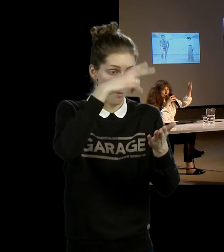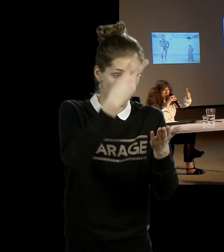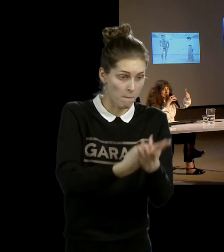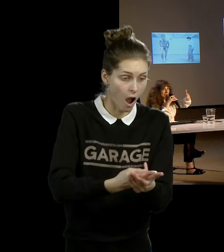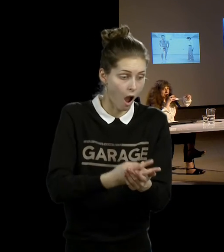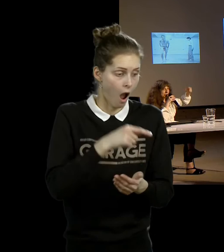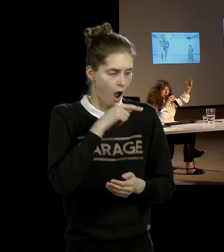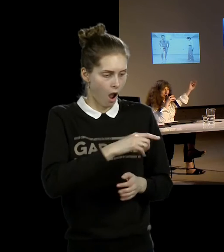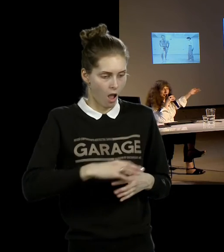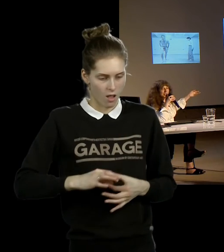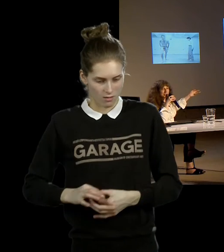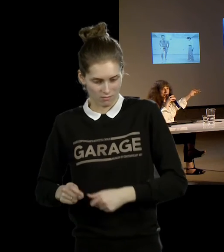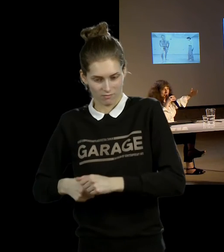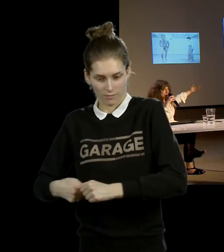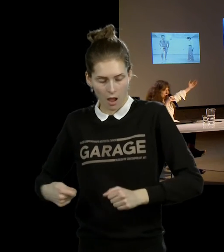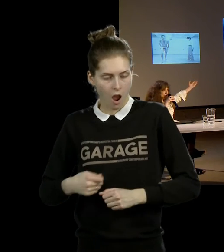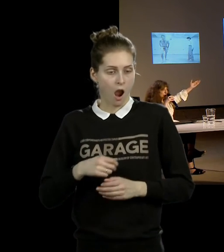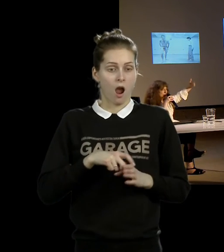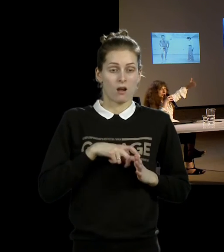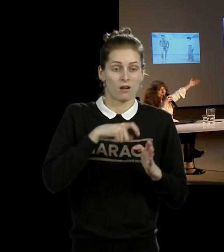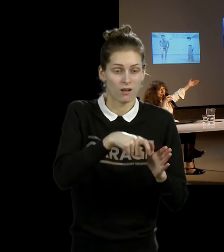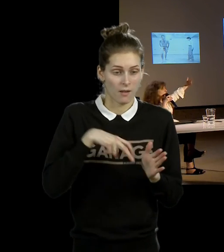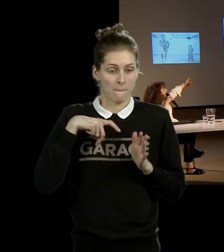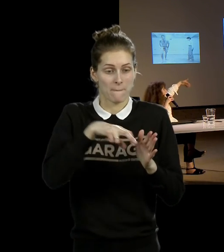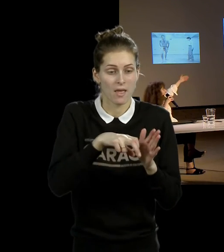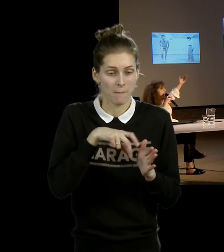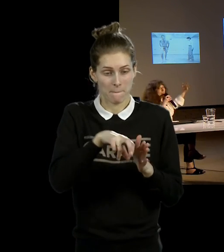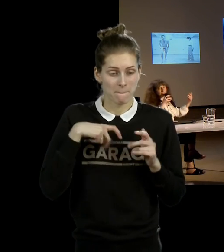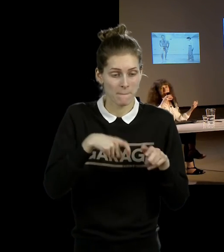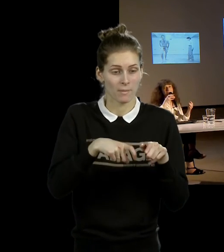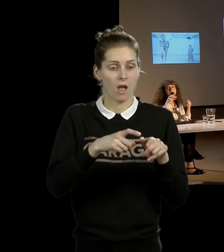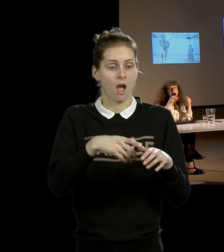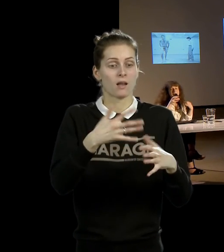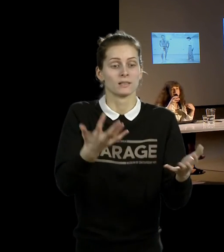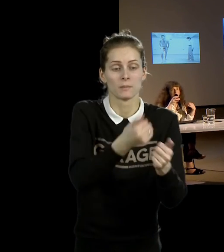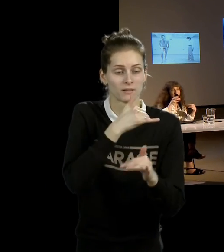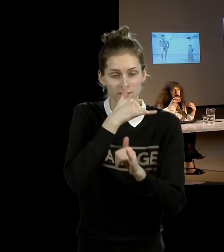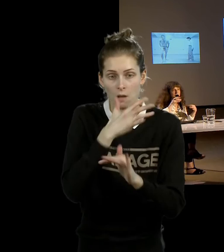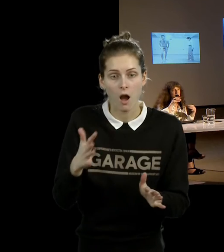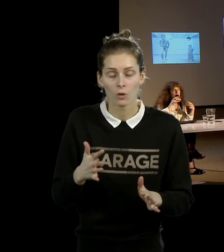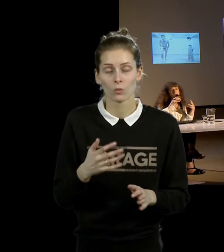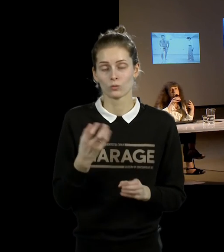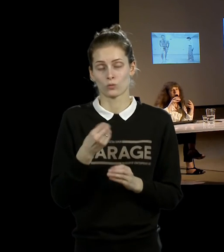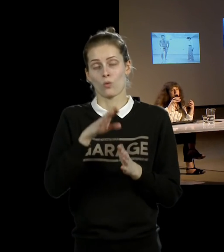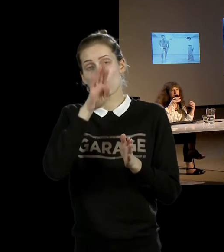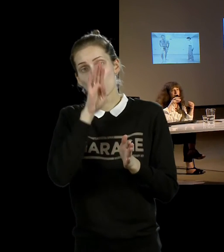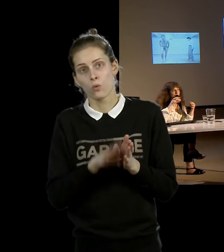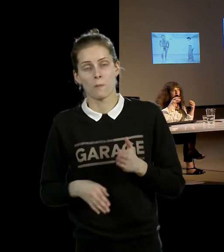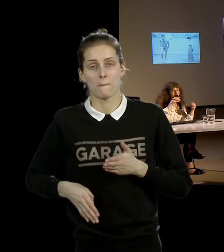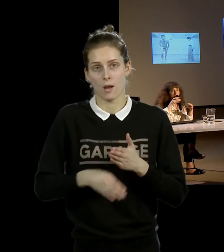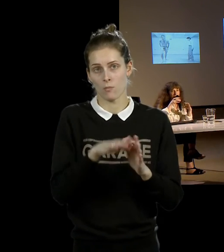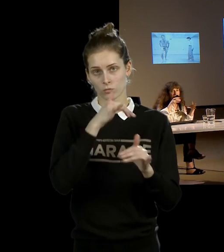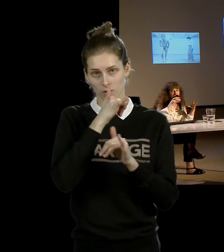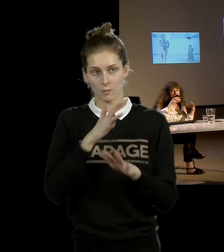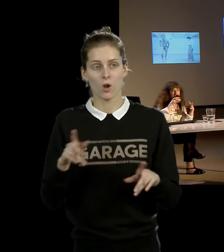Он не может ее поднять, он не может защитить ее, потому что он все равно остается вот на этой самой веревке. И это в этот момент, когда это тоже инсталляция, это